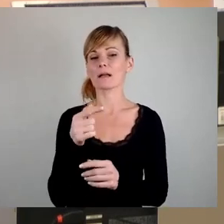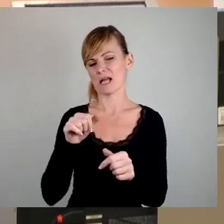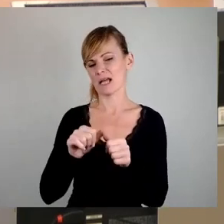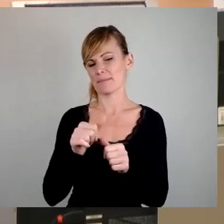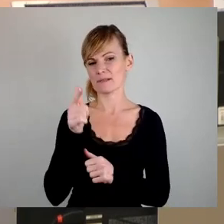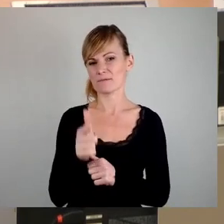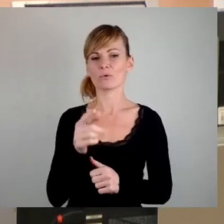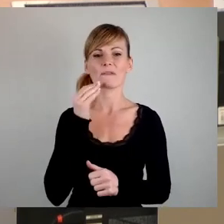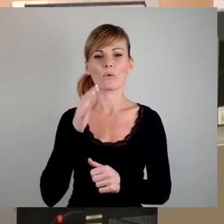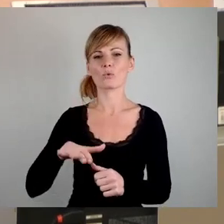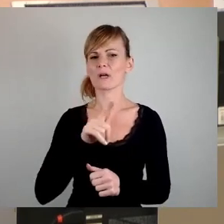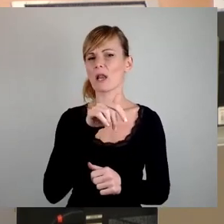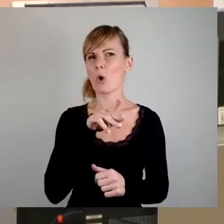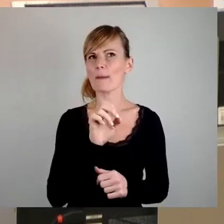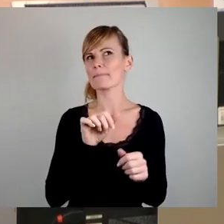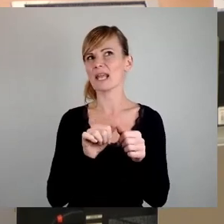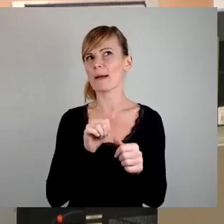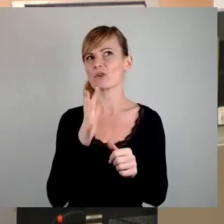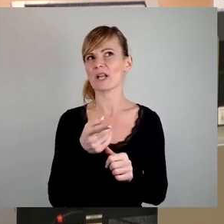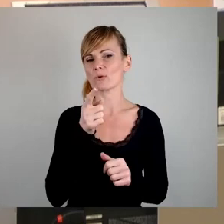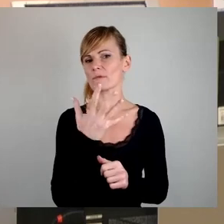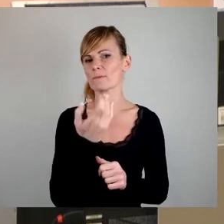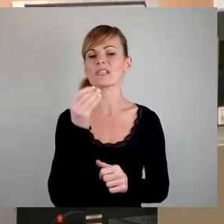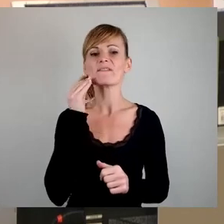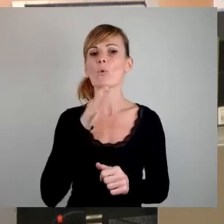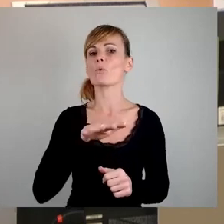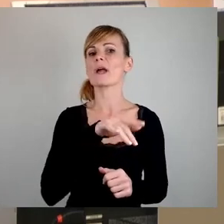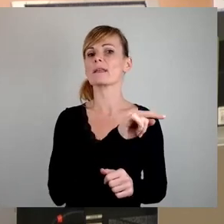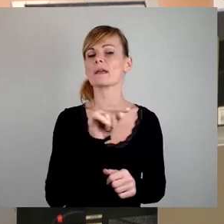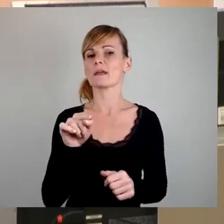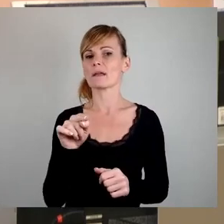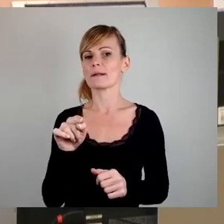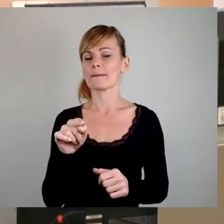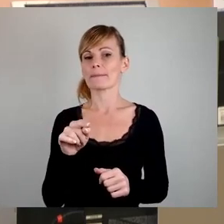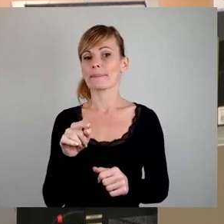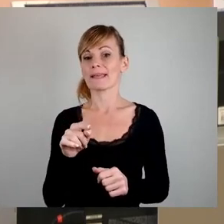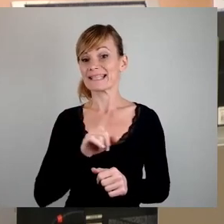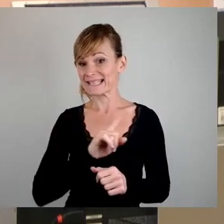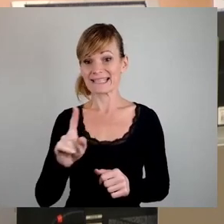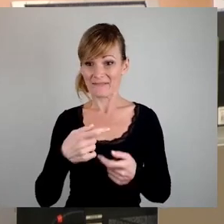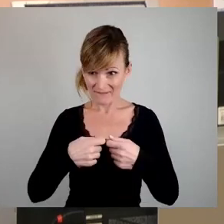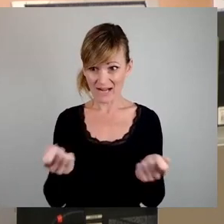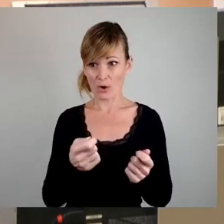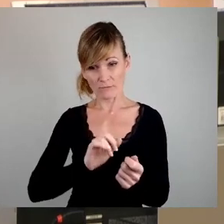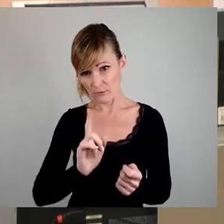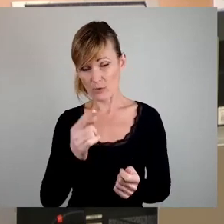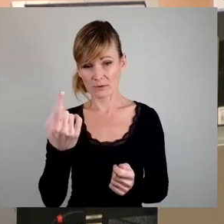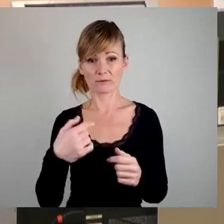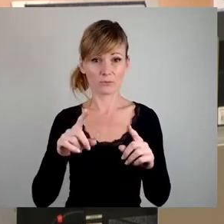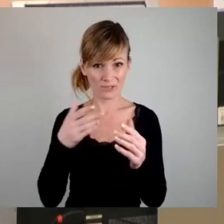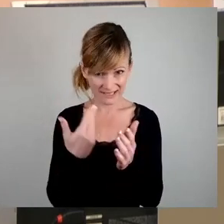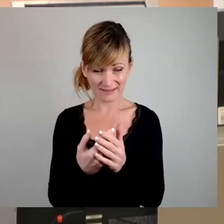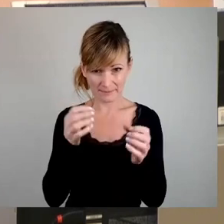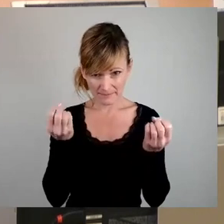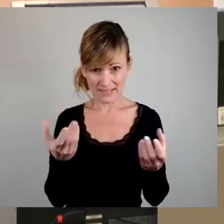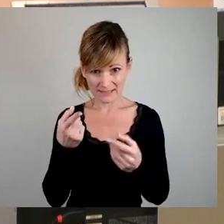Läuben wären es knapp 150 Wohnungen, direkt wieder verkaufen wollen, würde ja genau das passieren. dass nämlich